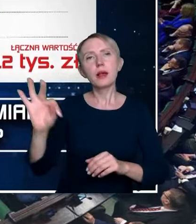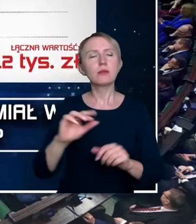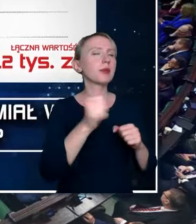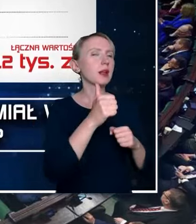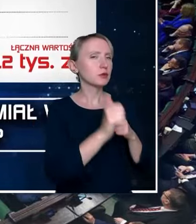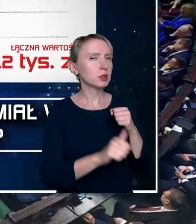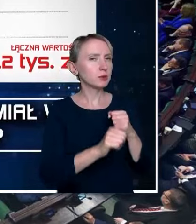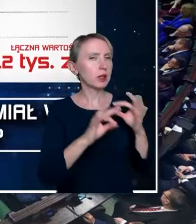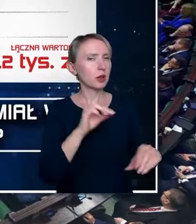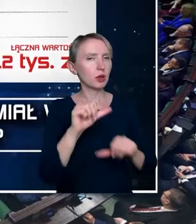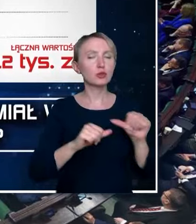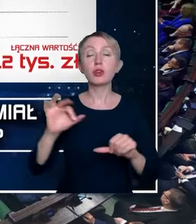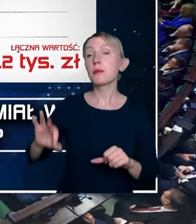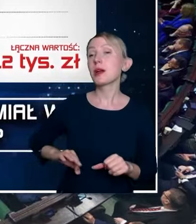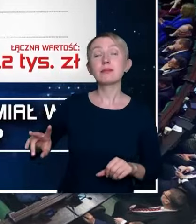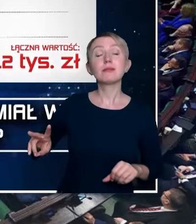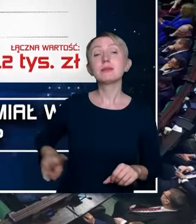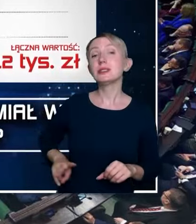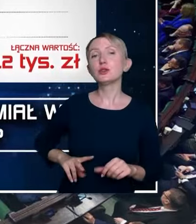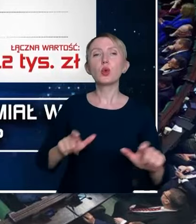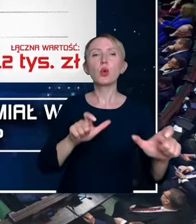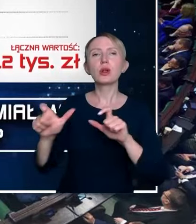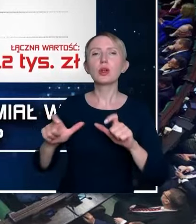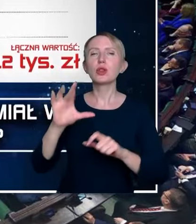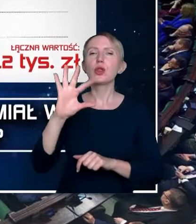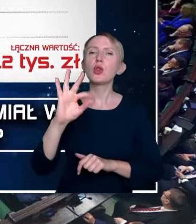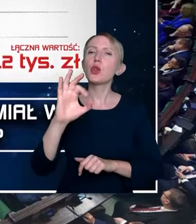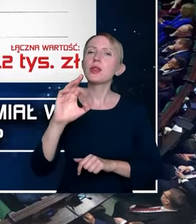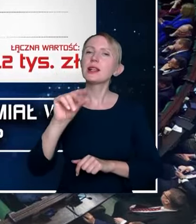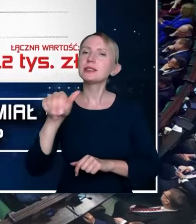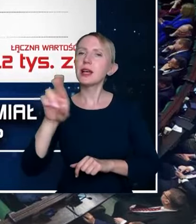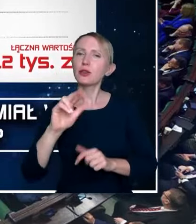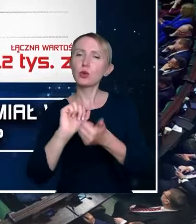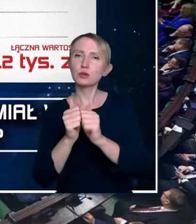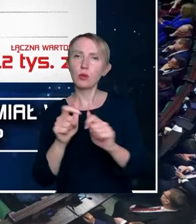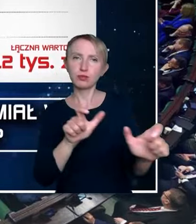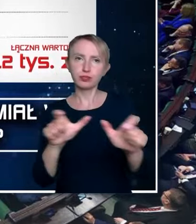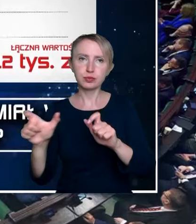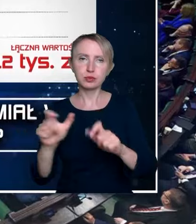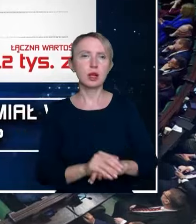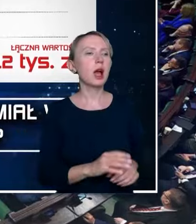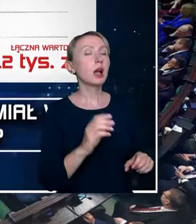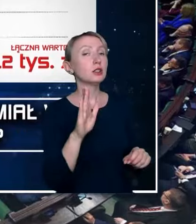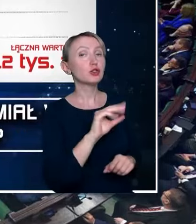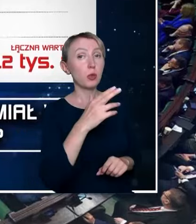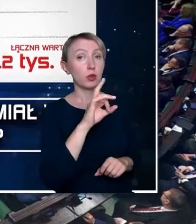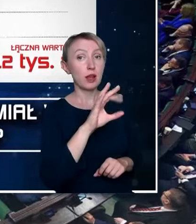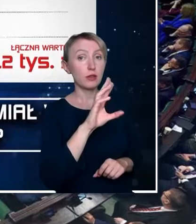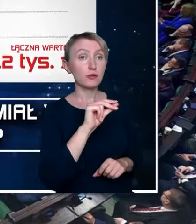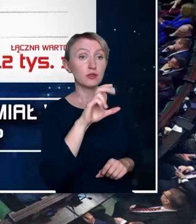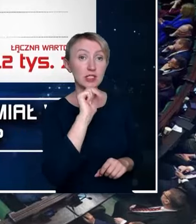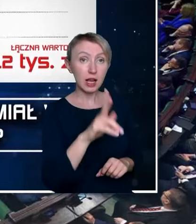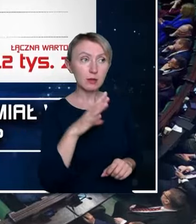Wynika, że pan minister Kropiwnicki nadzoruje totalizator sportowy. Co to oznacza? Ale Szymon Gawryczczak został członkiem zarządu, kiedy nadzorował